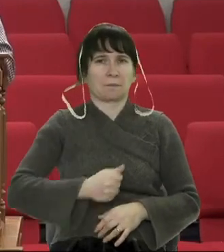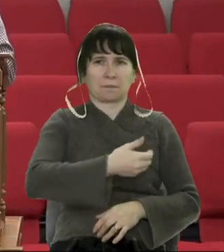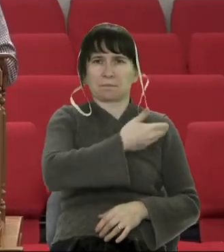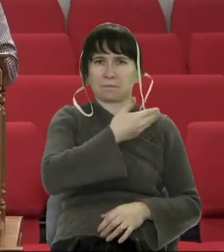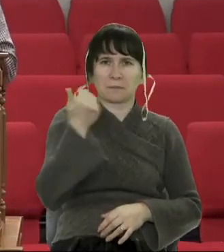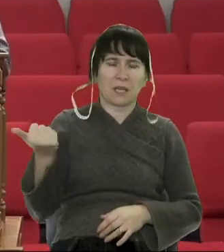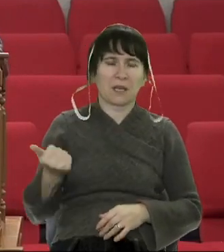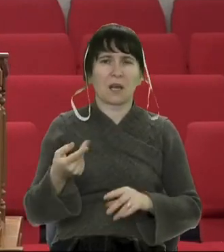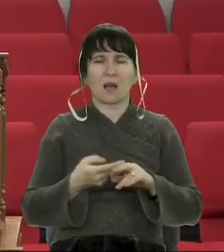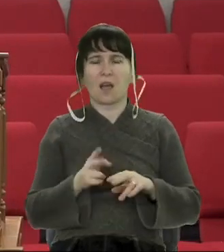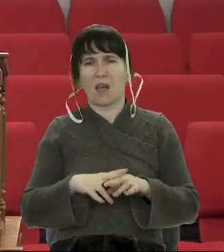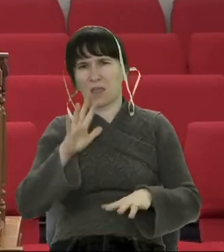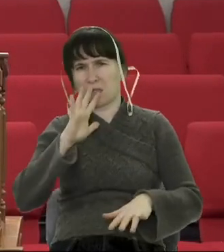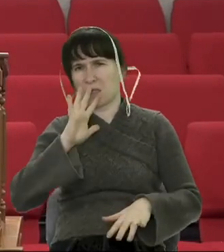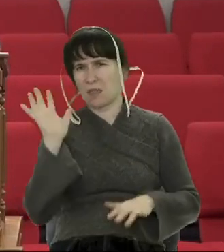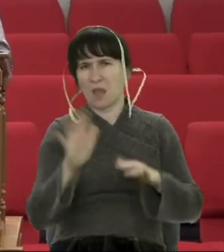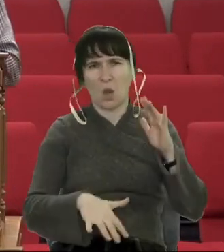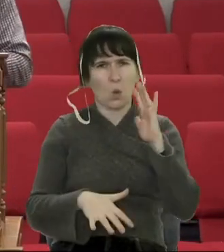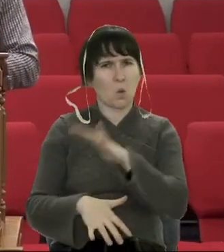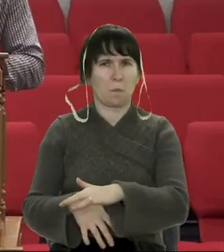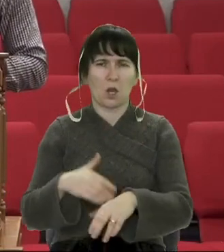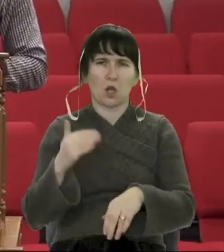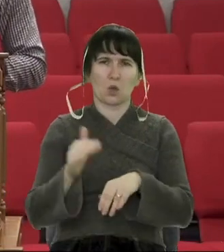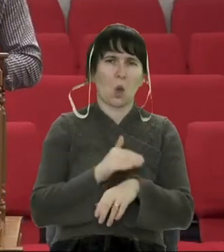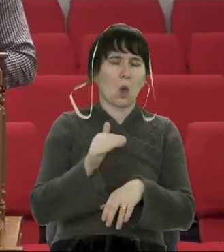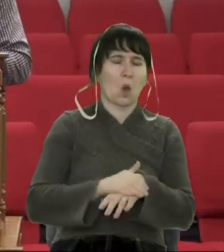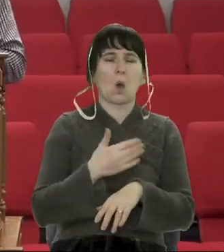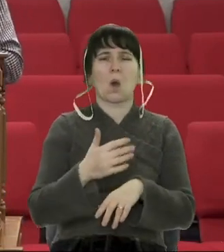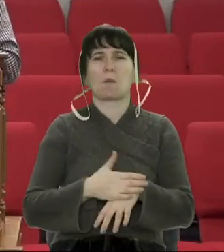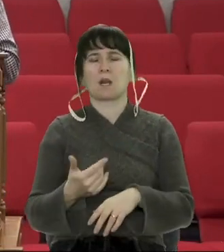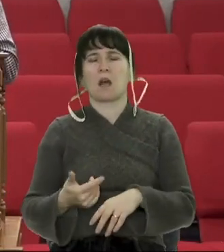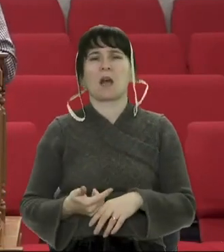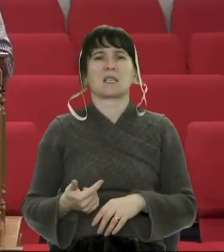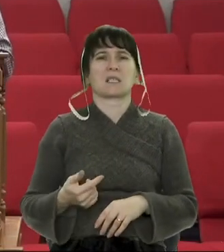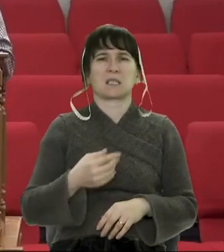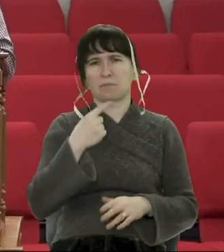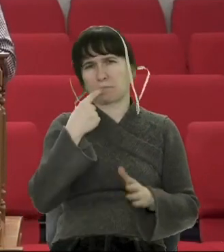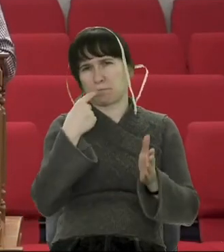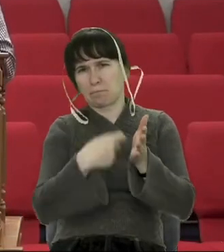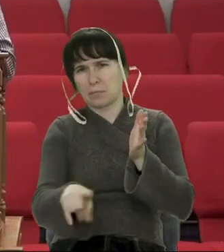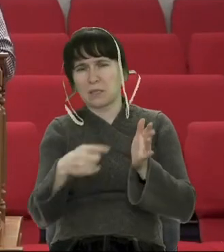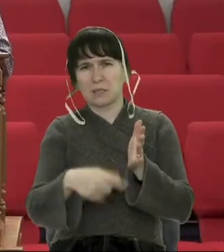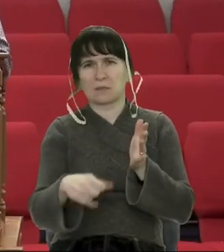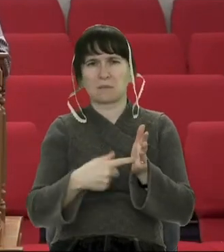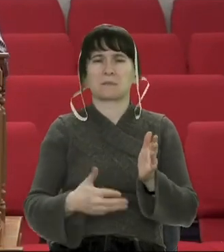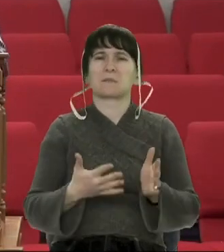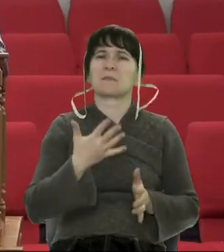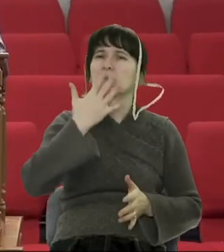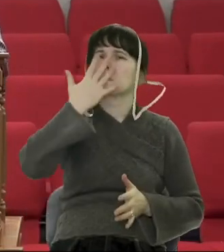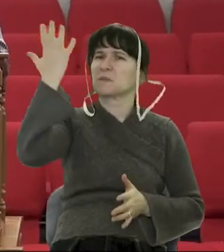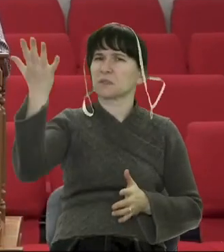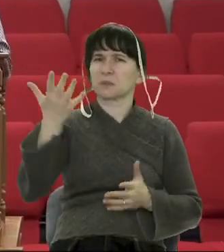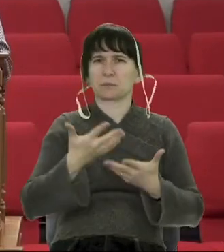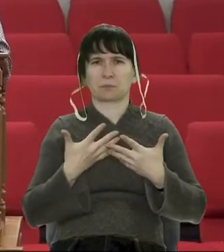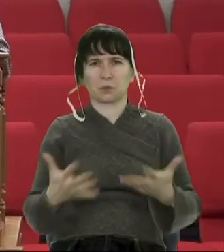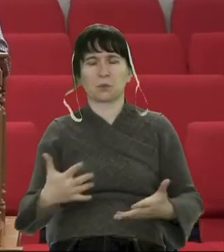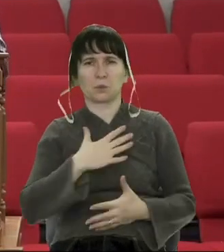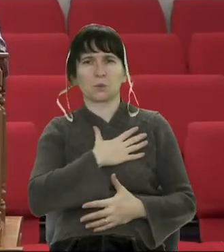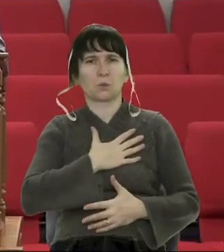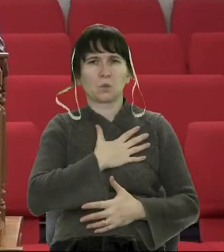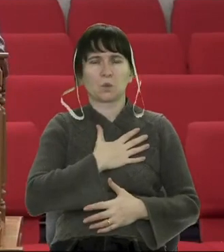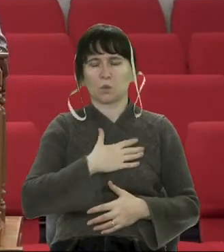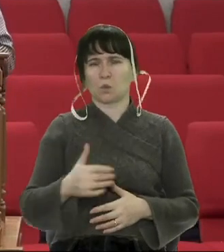не люблять добро, зрадники, нахабні, бундючні, котрі більше люблять розкоші, ніж